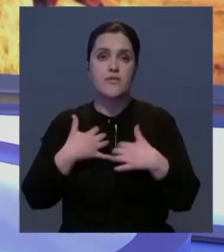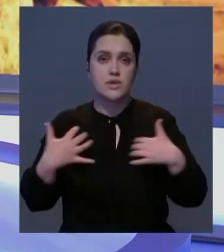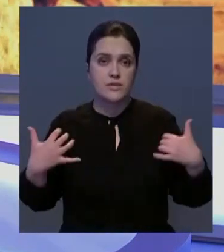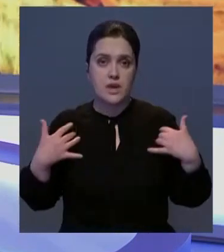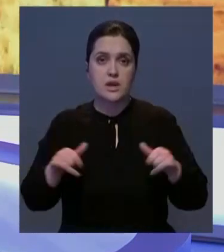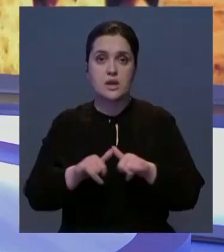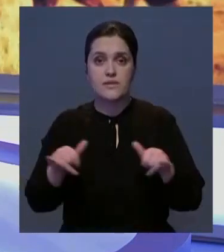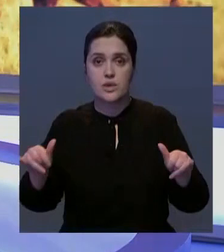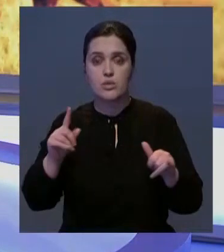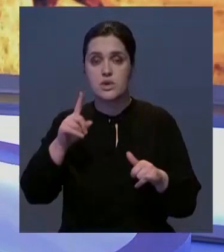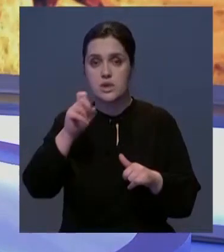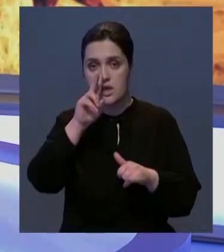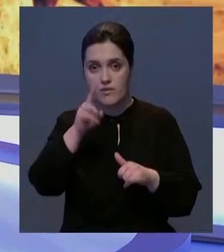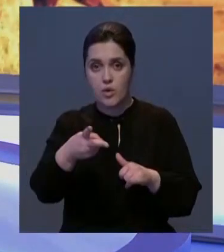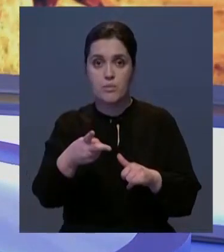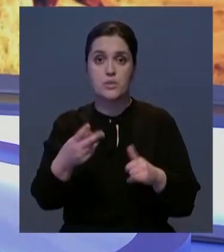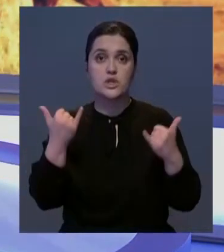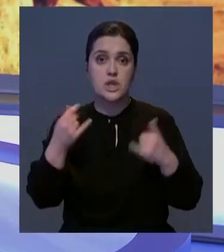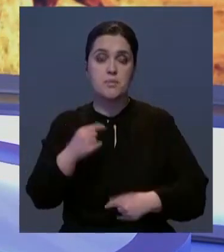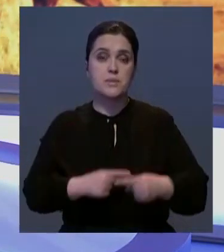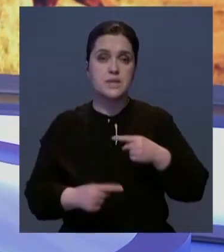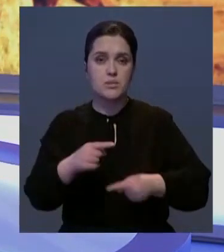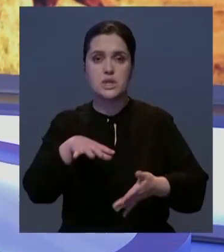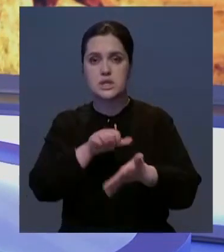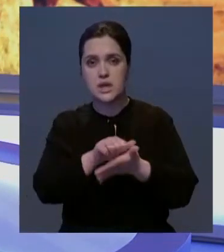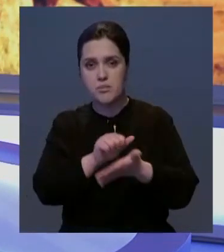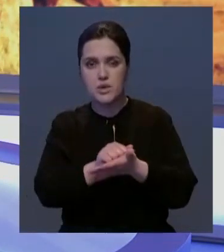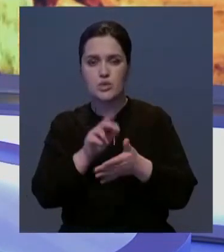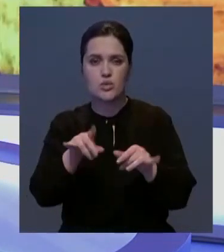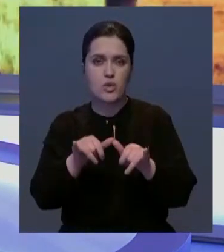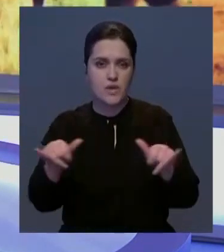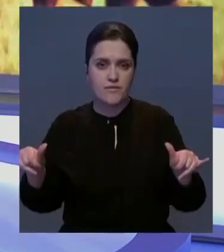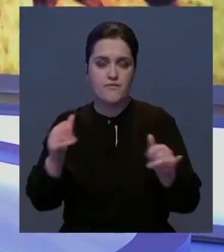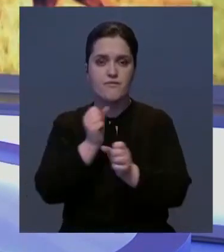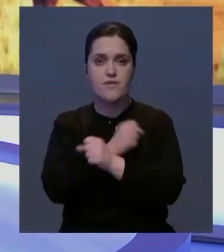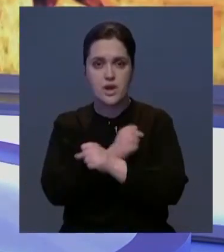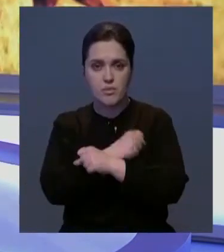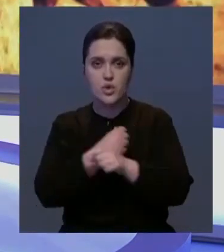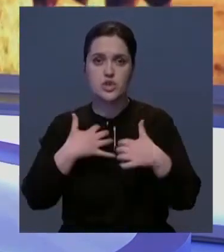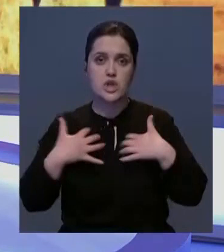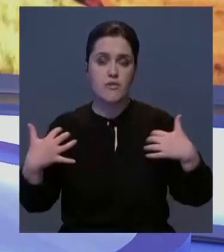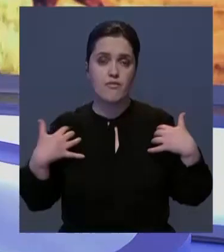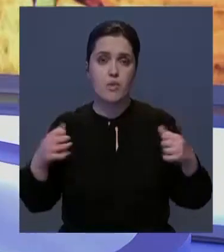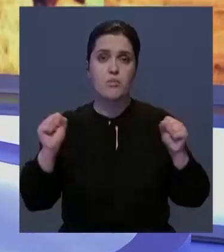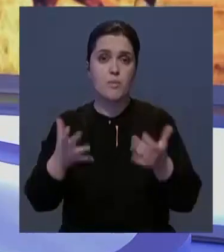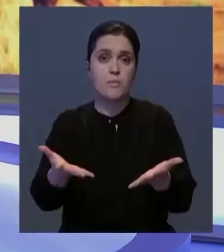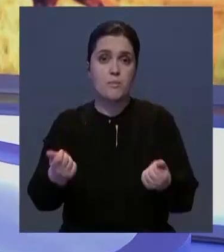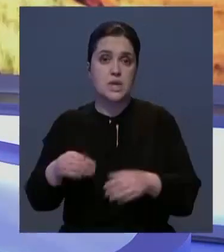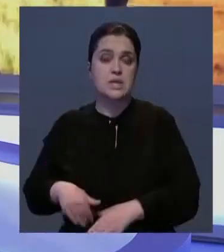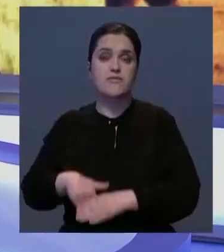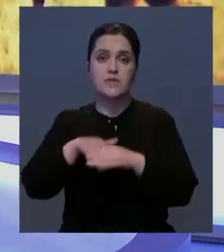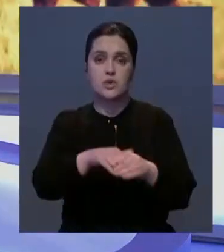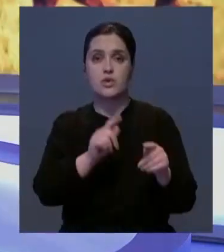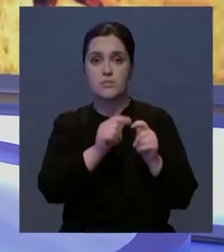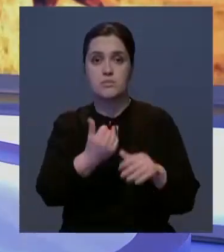развиваться в стране только последние два года. Поэтому сейчас бизнесмены, занимающиеся разведением верблюдов, могут претендовать на получение